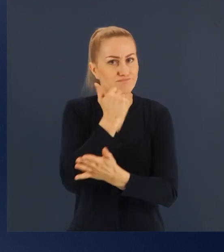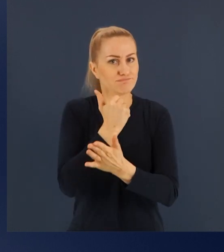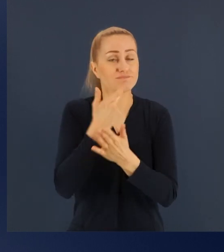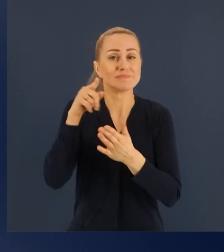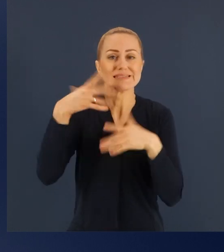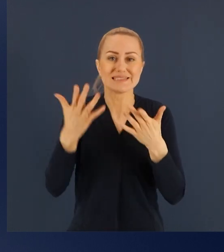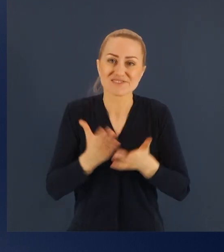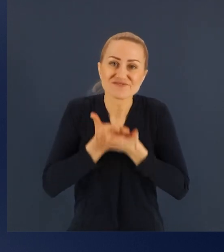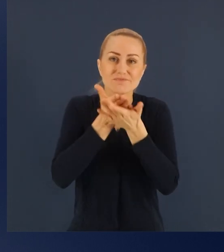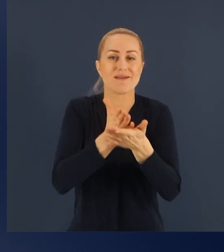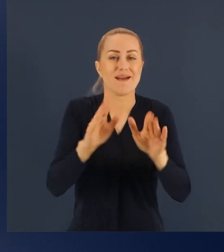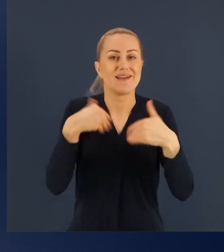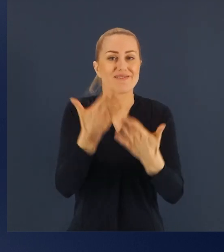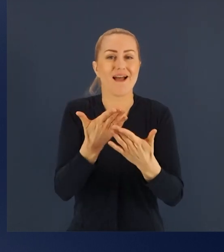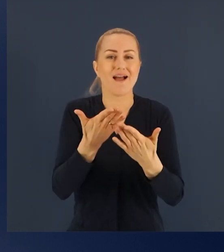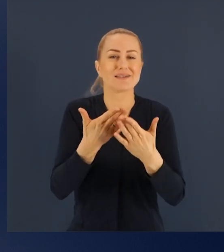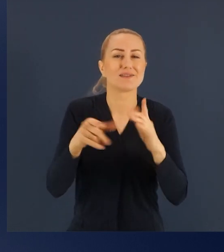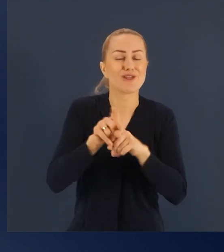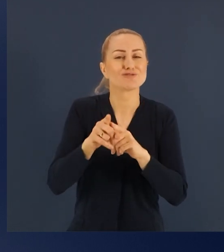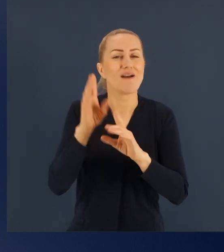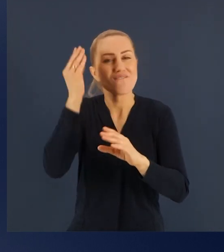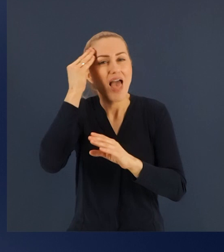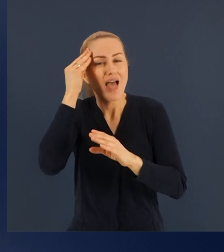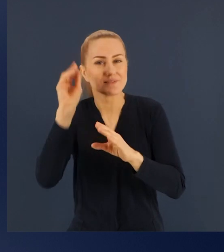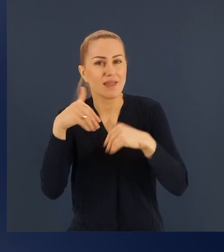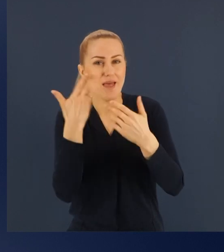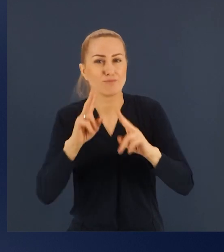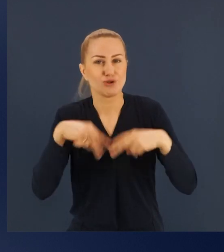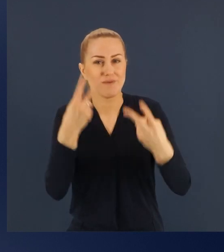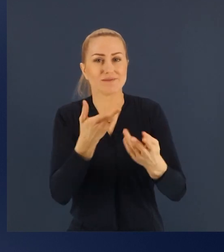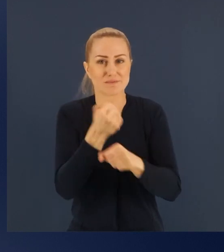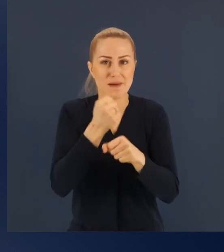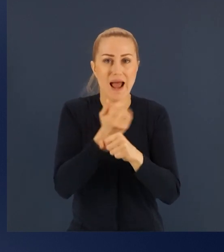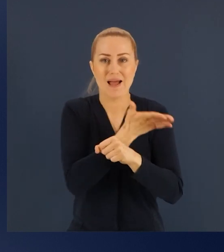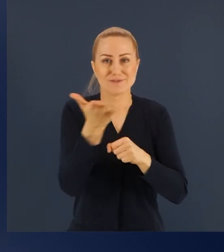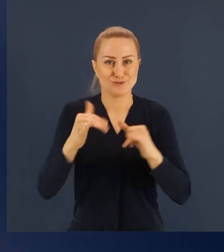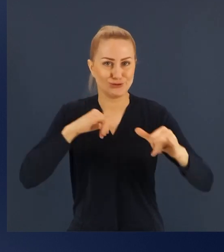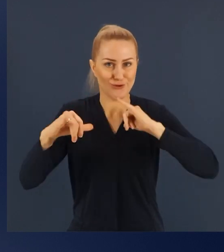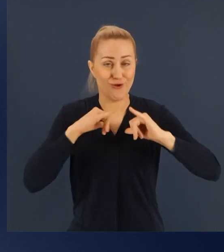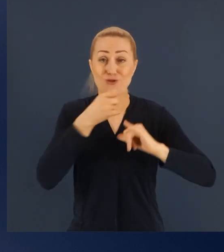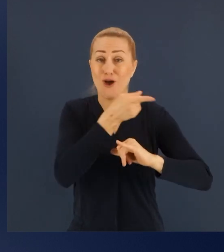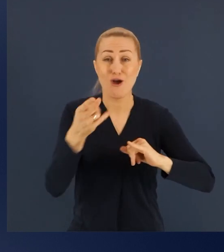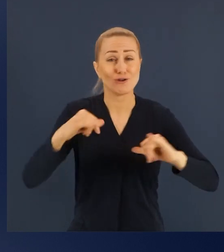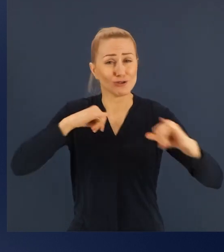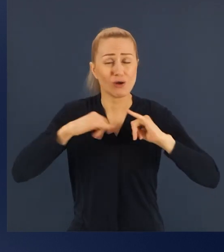intelektualnej pracy rządu, który cały czas się zmaga z pandemią koronawirusa i ma pełną świadomość tego,